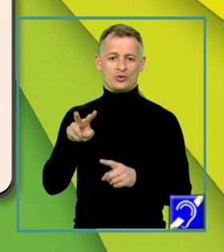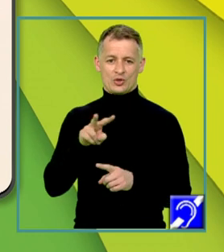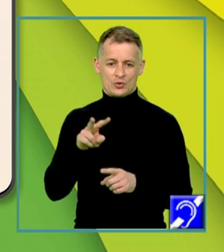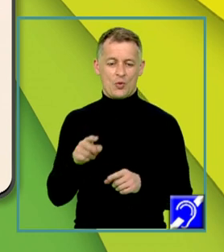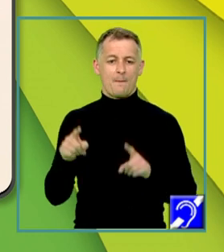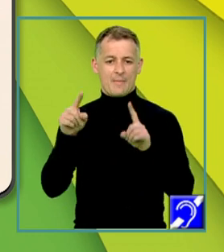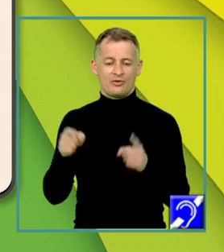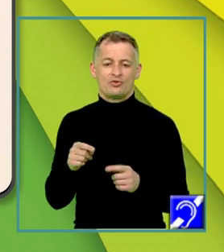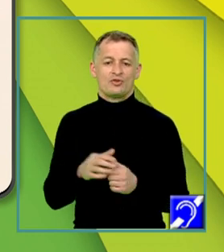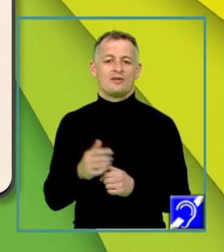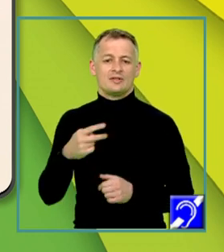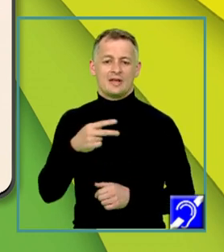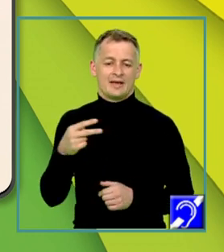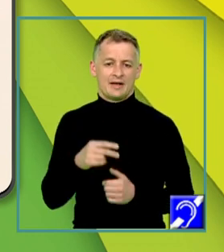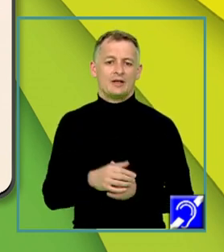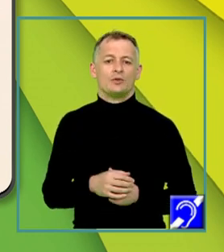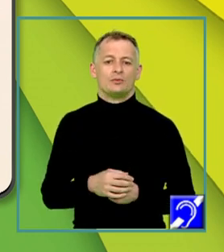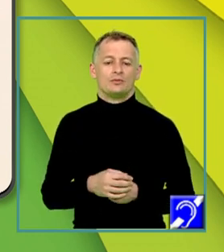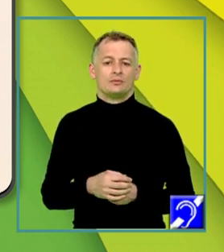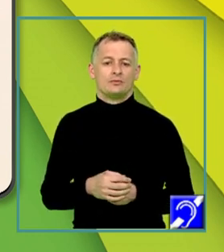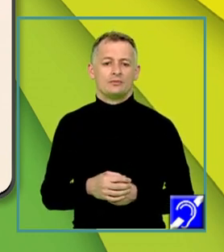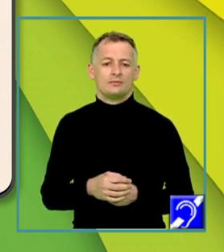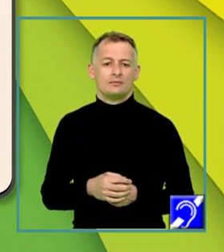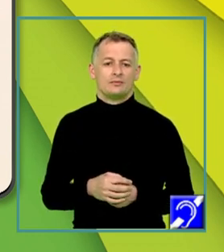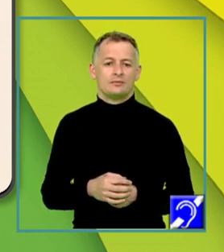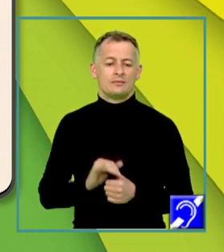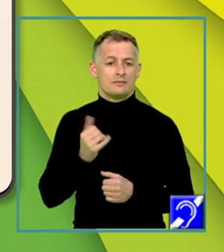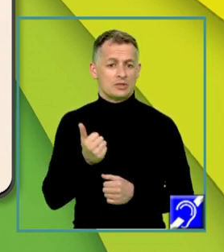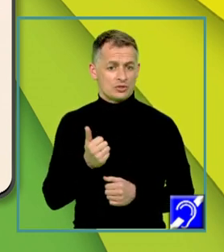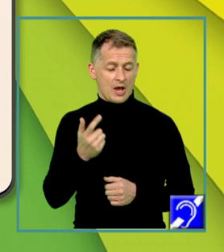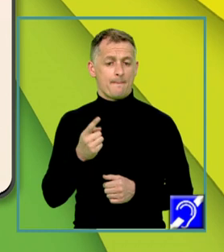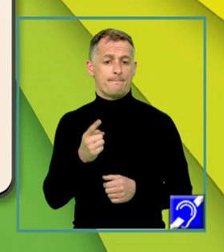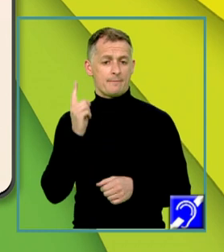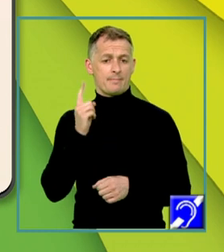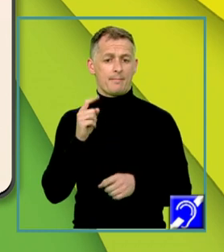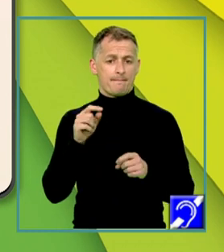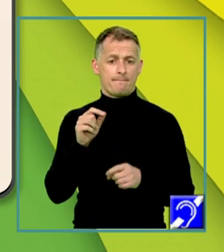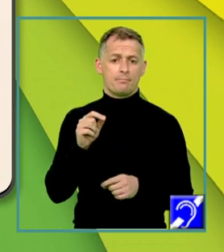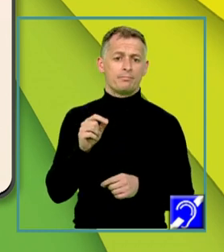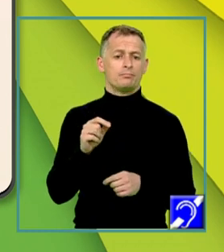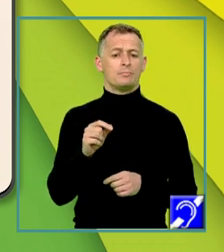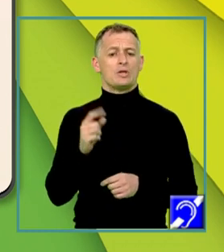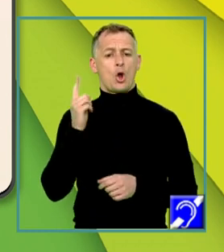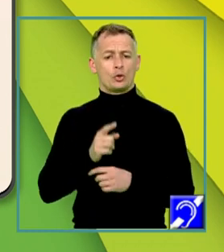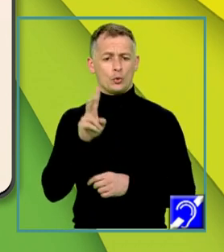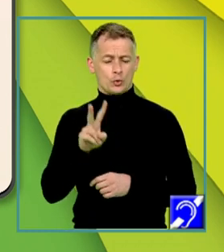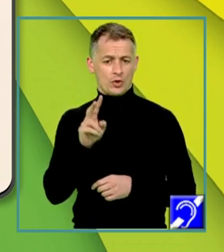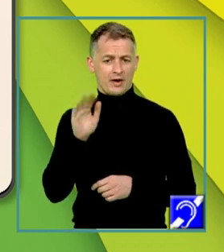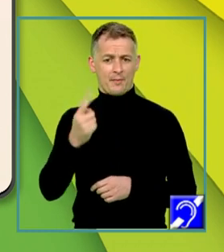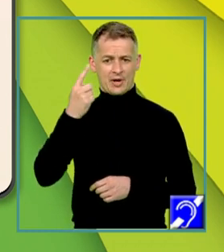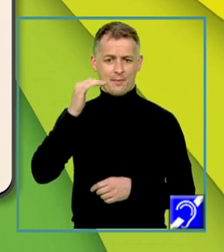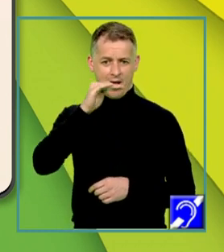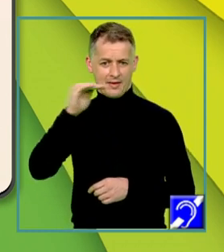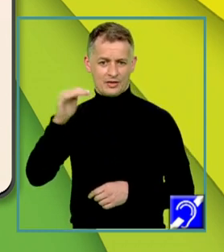matrice este egală cu matricea pătratică de ordinul 2, ce are pe prima linie